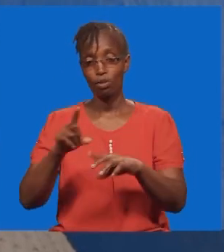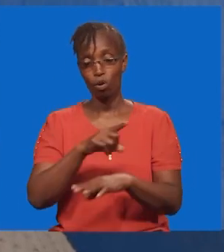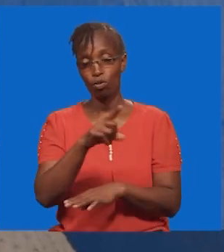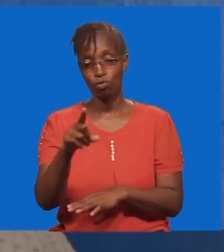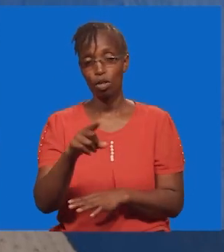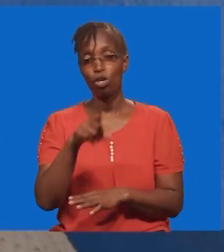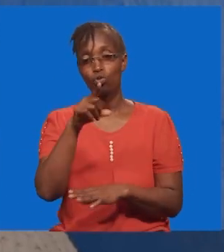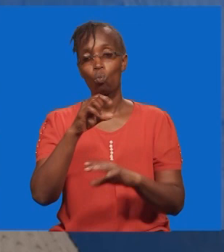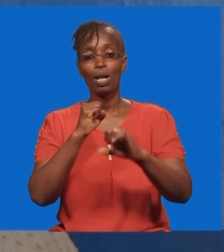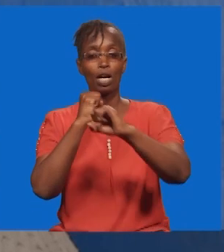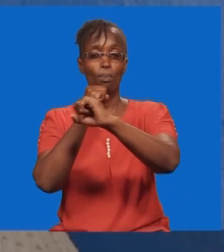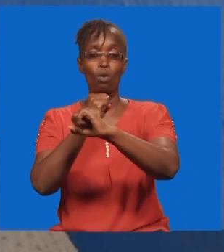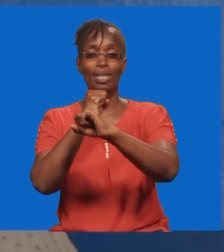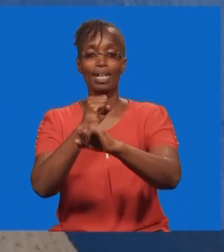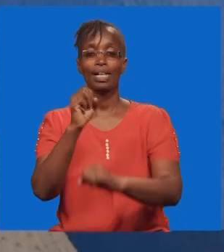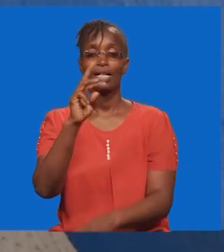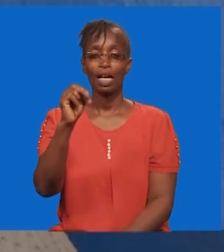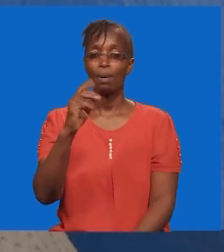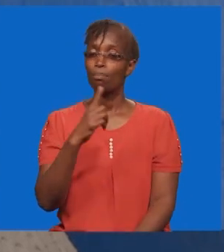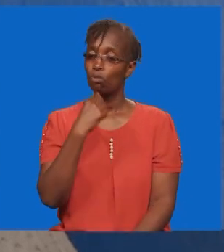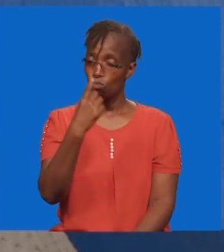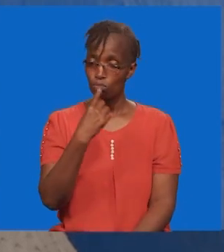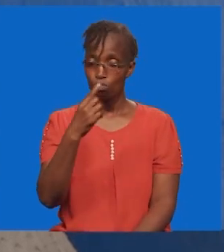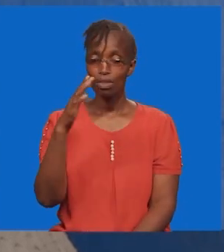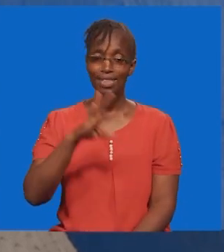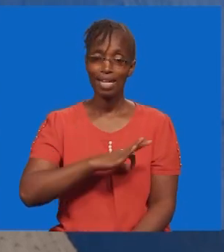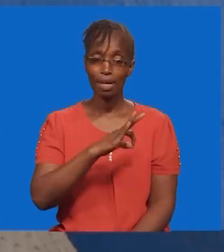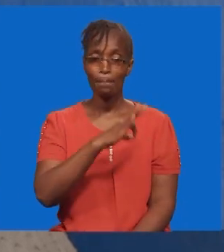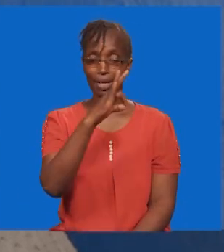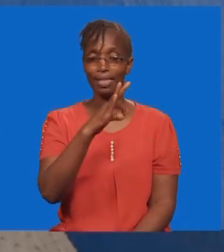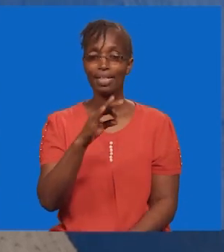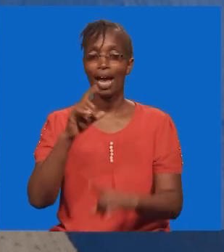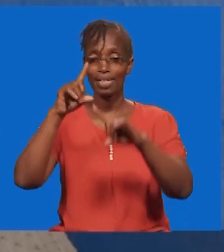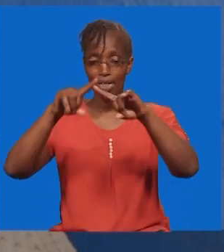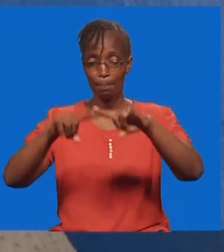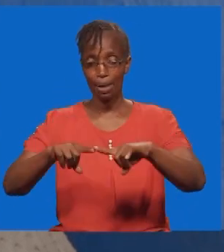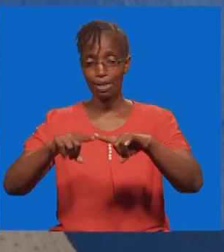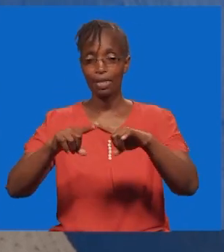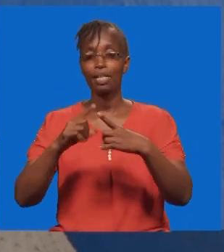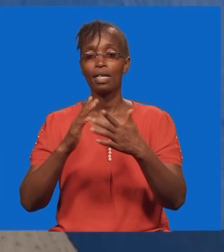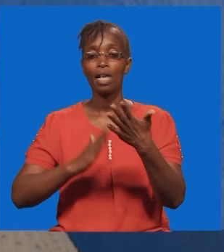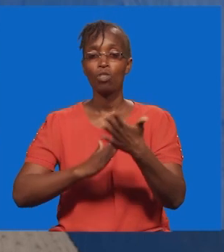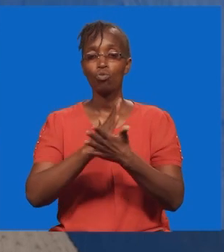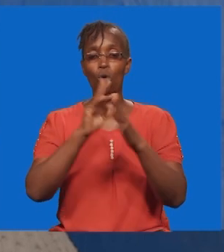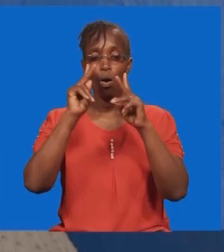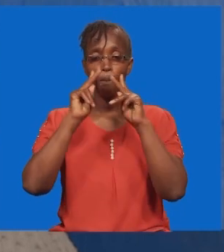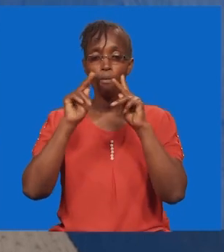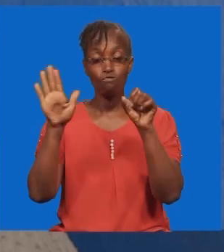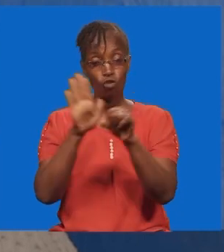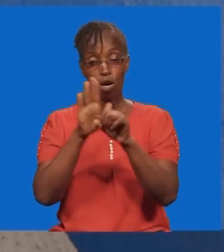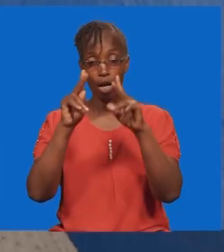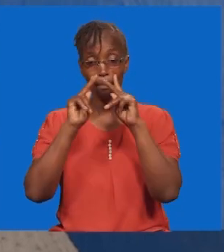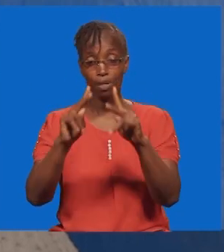Nitarondia tena. Utamulinda yeye ambaye, moyo wake umekutengemea. Katika